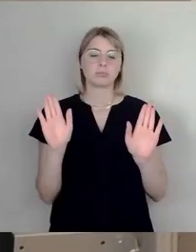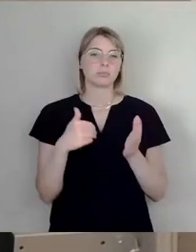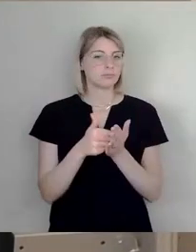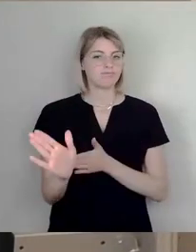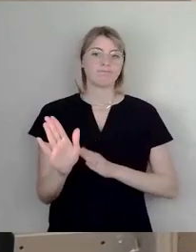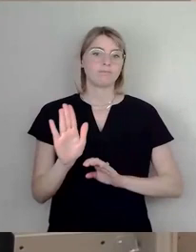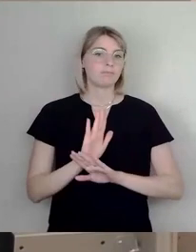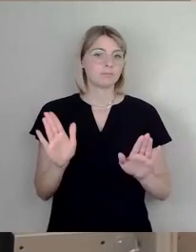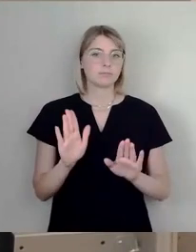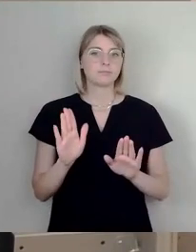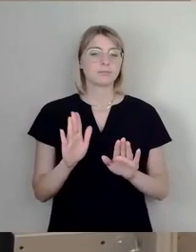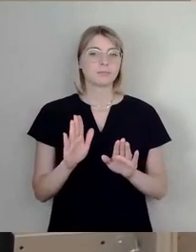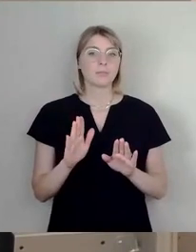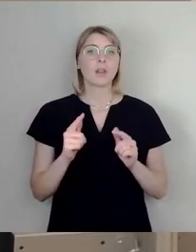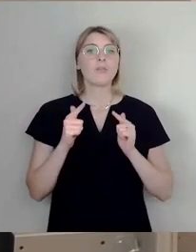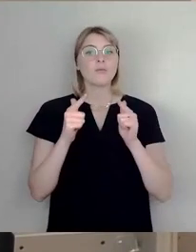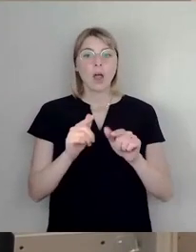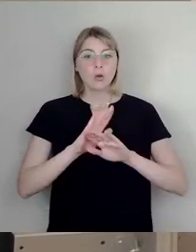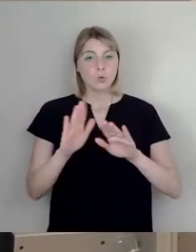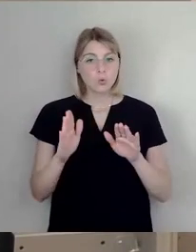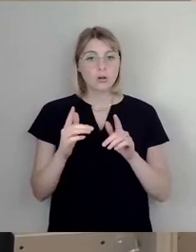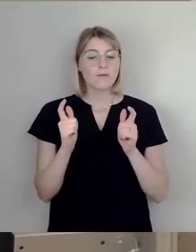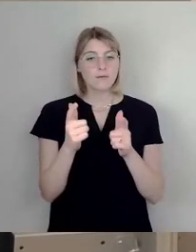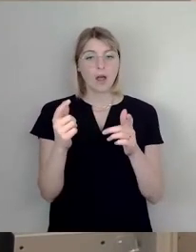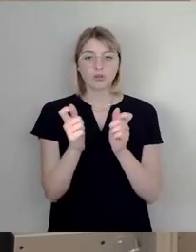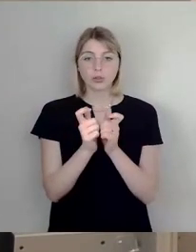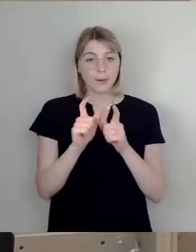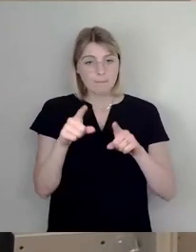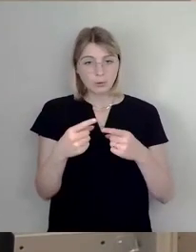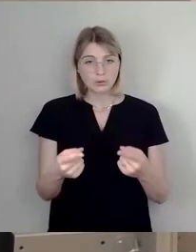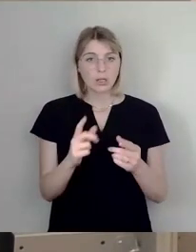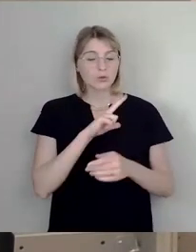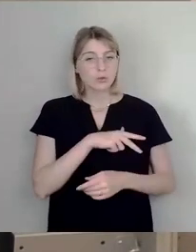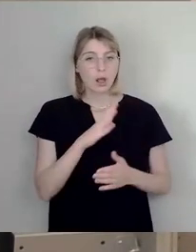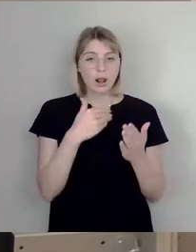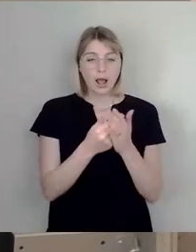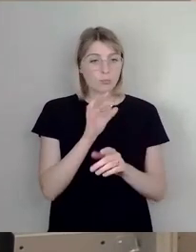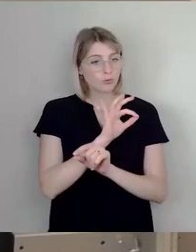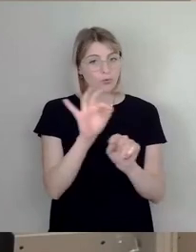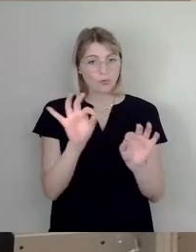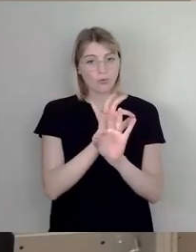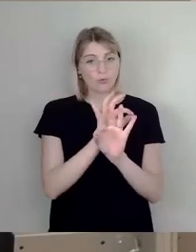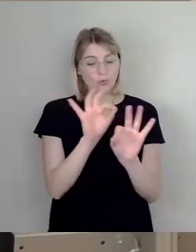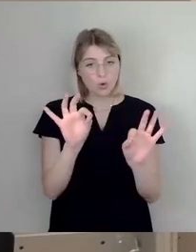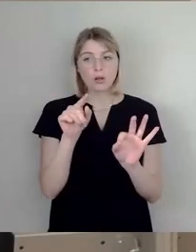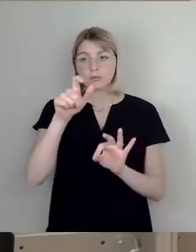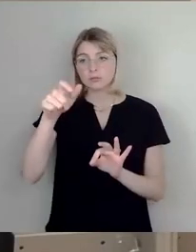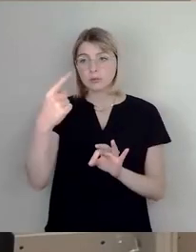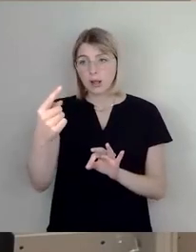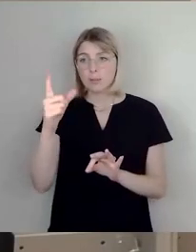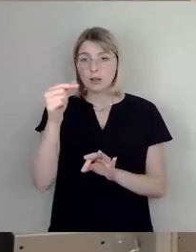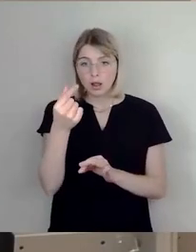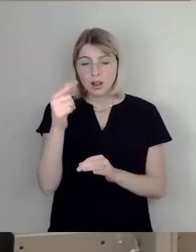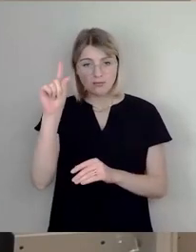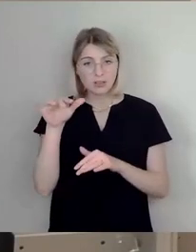fahren ohne Fahrschein. Die sozialen Angebote für diejenigen, die wenig Geld haben, sind reichlich da. Dafür